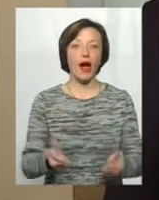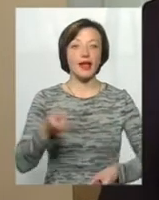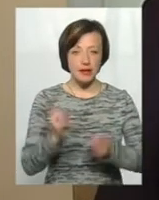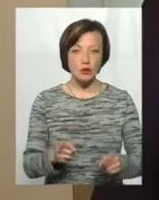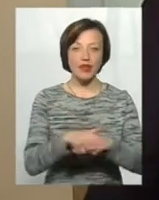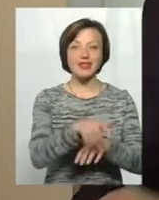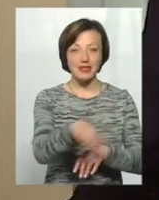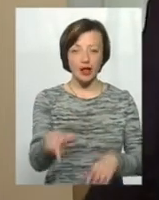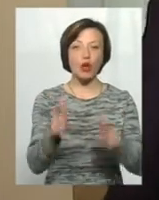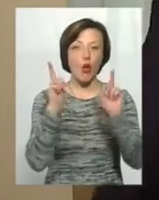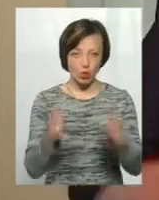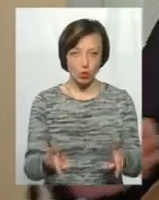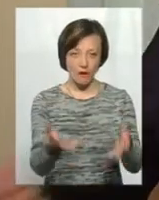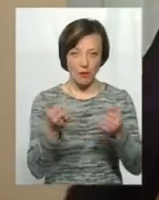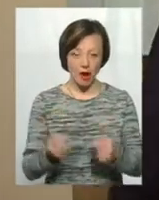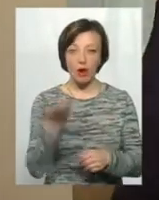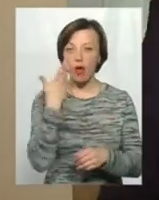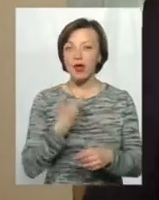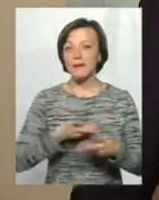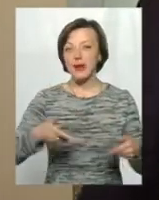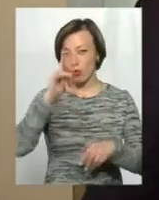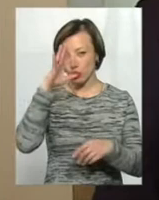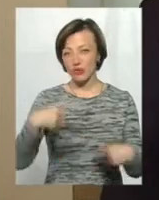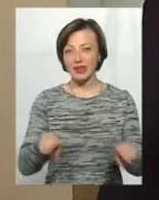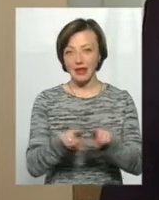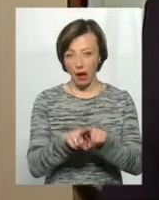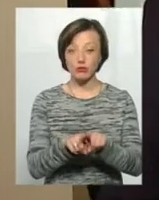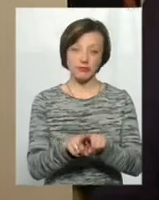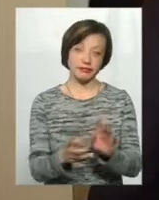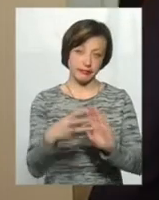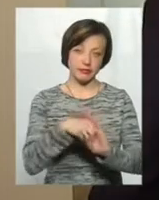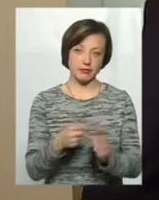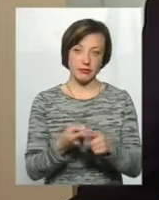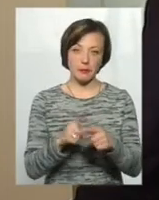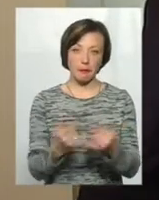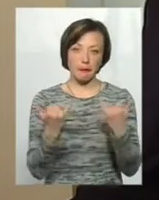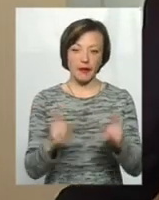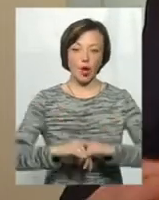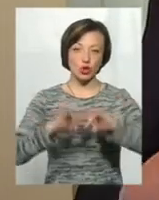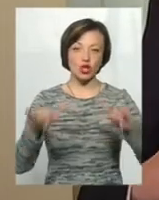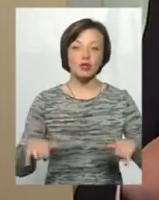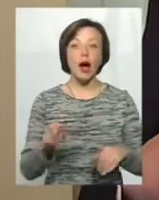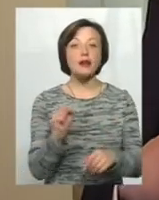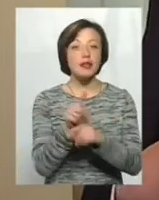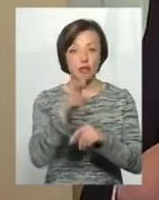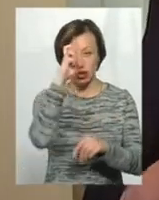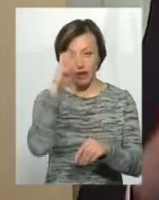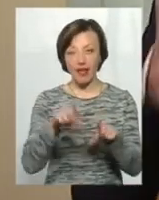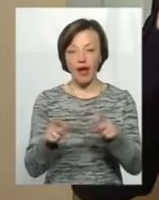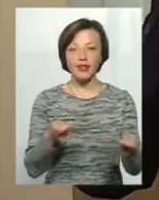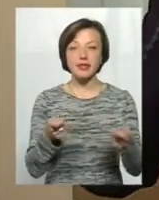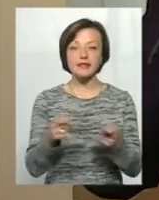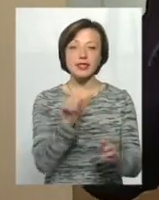населення готове брати, коли ми це все популяризували, вони також зайшли в цей ринок. І цей ринок сьогодні розширюється. А задача Державного агентства за